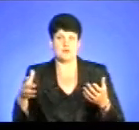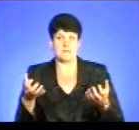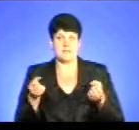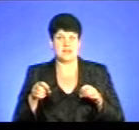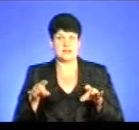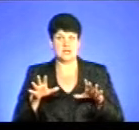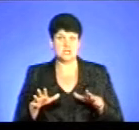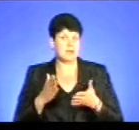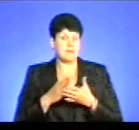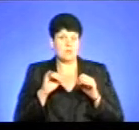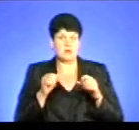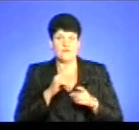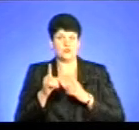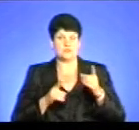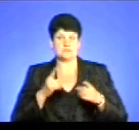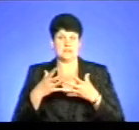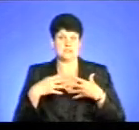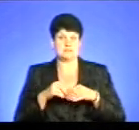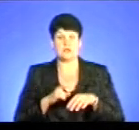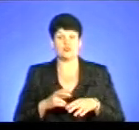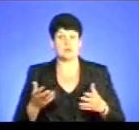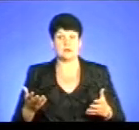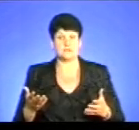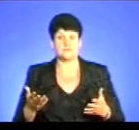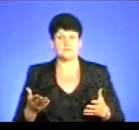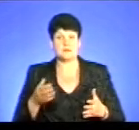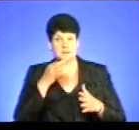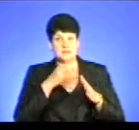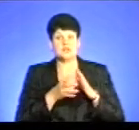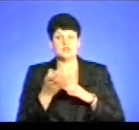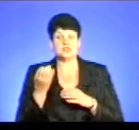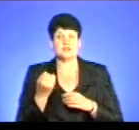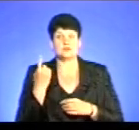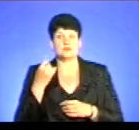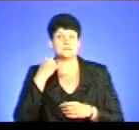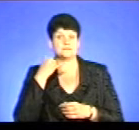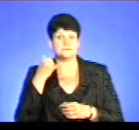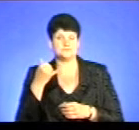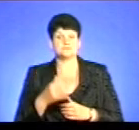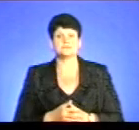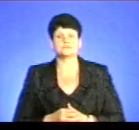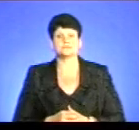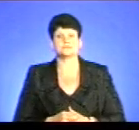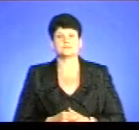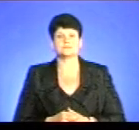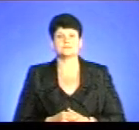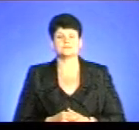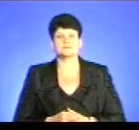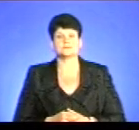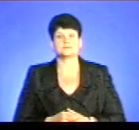він має право змінити, як я вже сказав, сімейного лікаря. Мені підказують, є ще одне запитання від телеглядача, будь ласка, ви в ефірі.